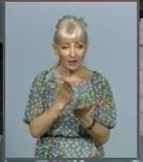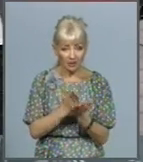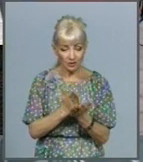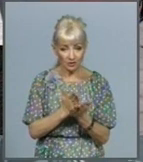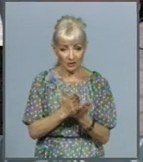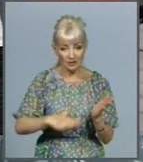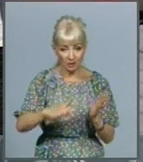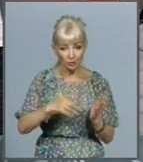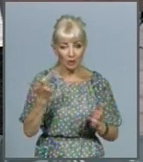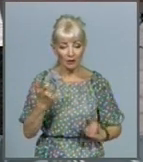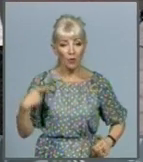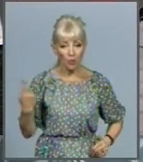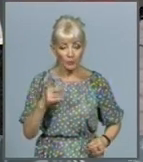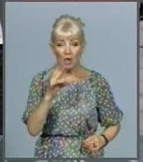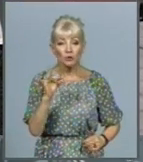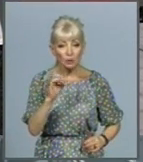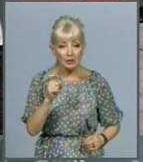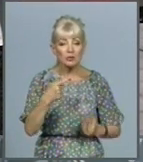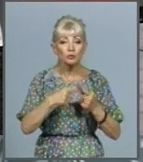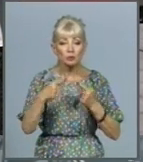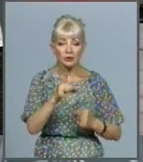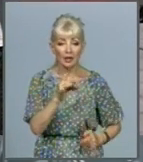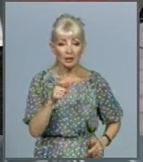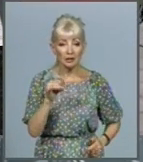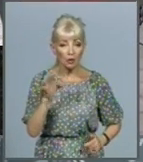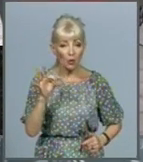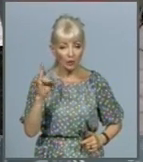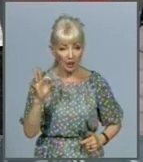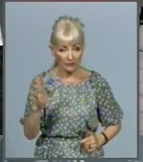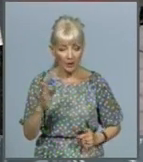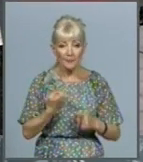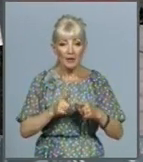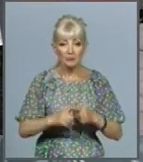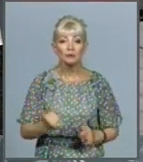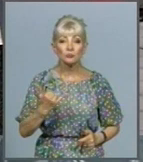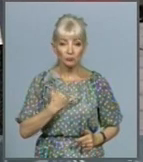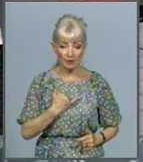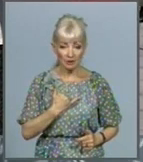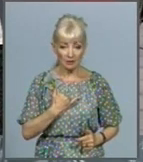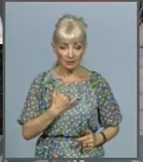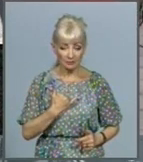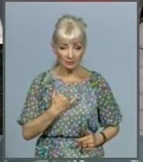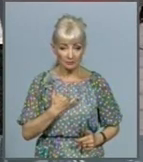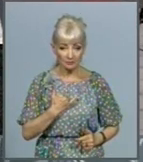області, але й з інших регіонів. Тому у нас вискакують випадки,